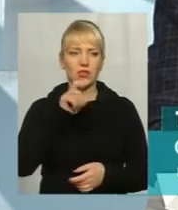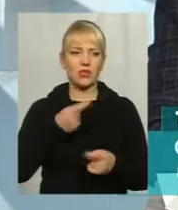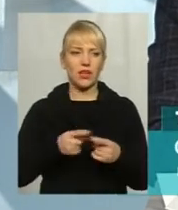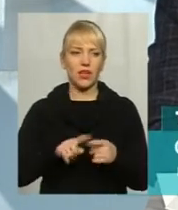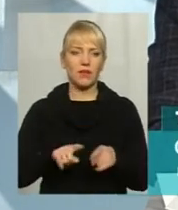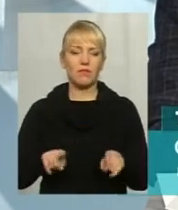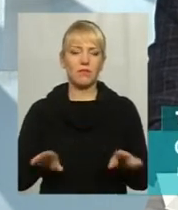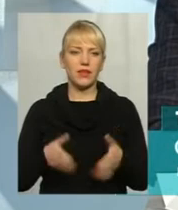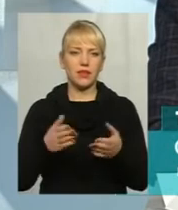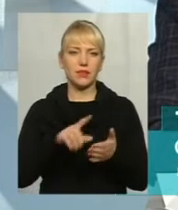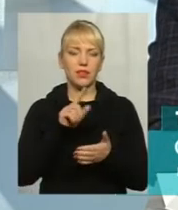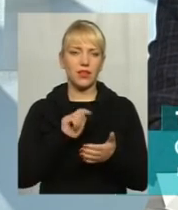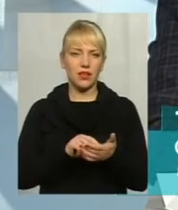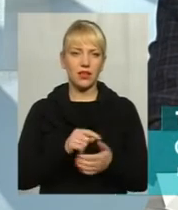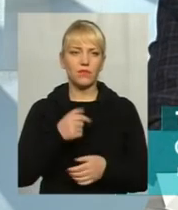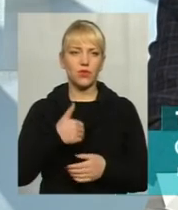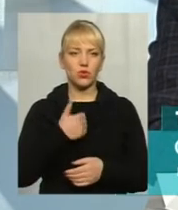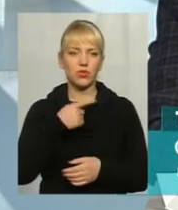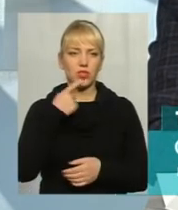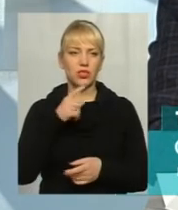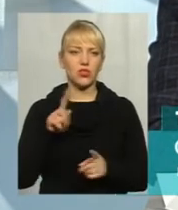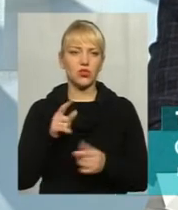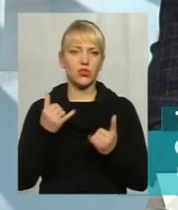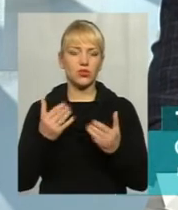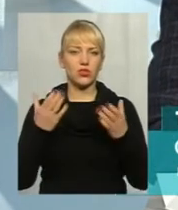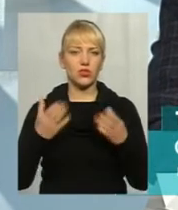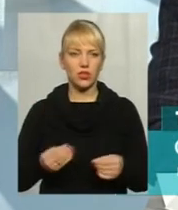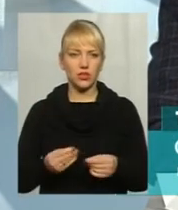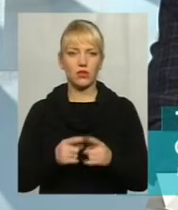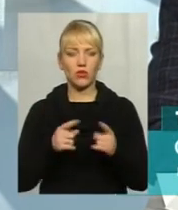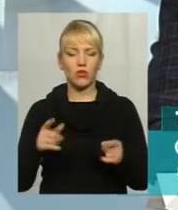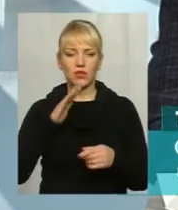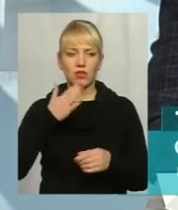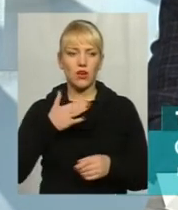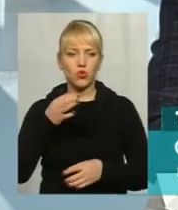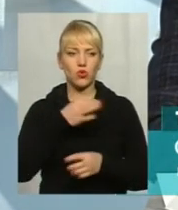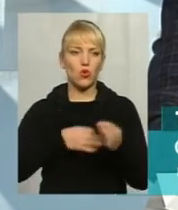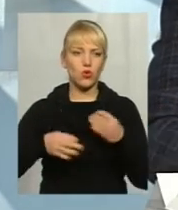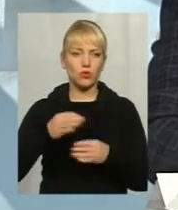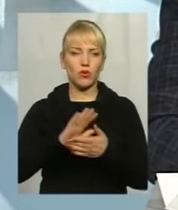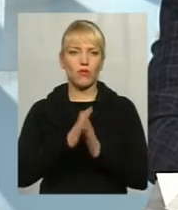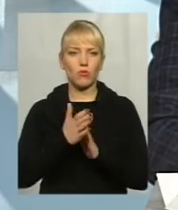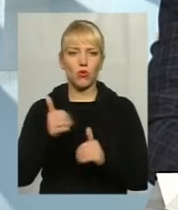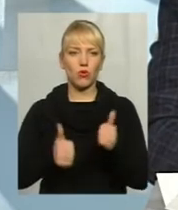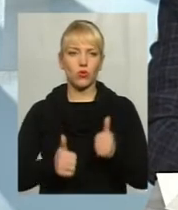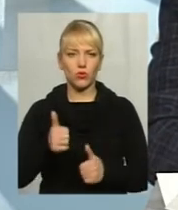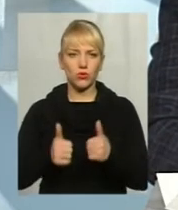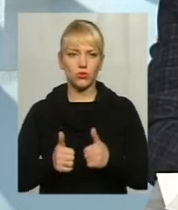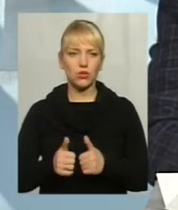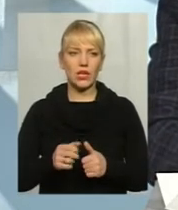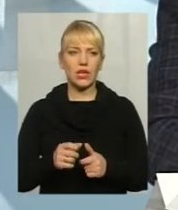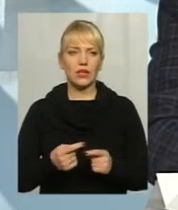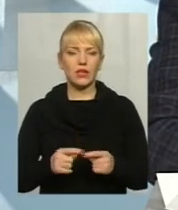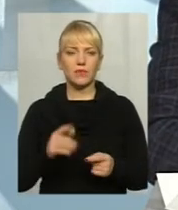питання. Хочу ще зазначити те, що на сьогоднішній впродовж нашої розмови в умовах конкурсу і в